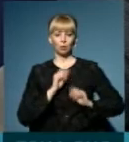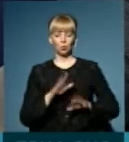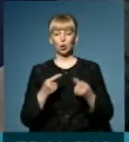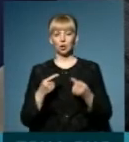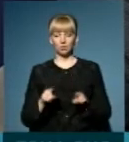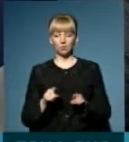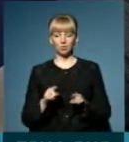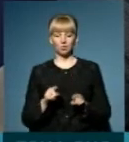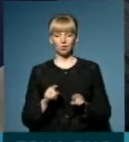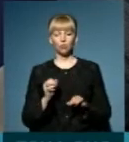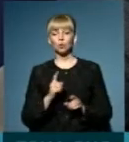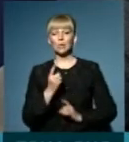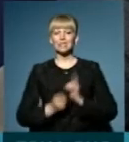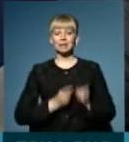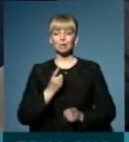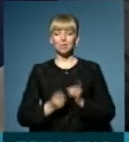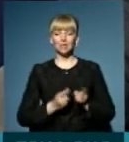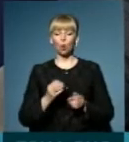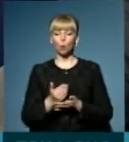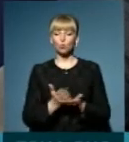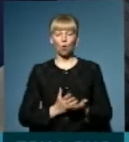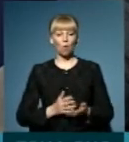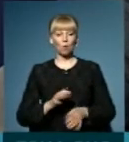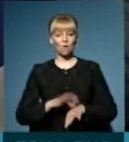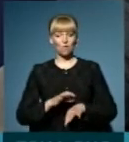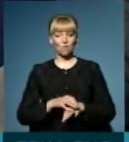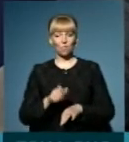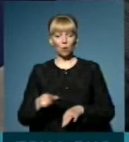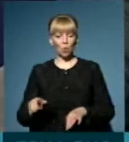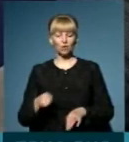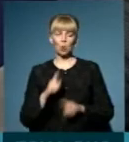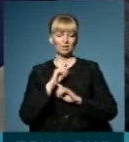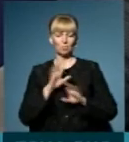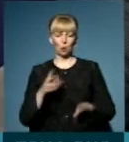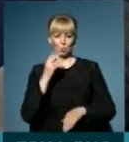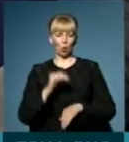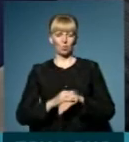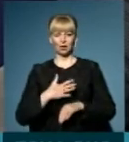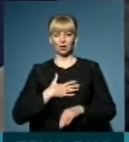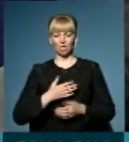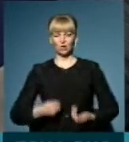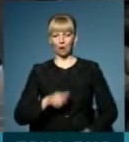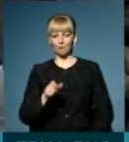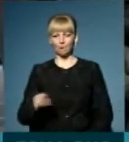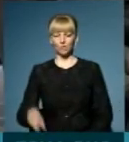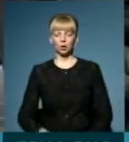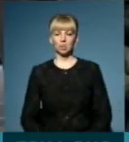Однак зміна щодо обслуговування хворих, вона не буде помітна для наших мешканців.